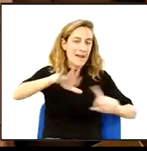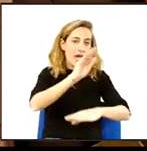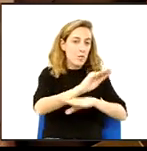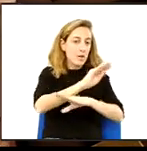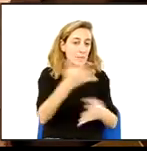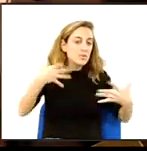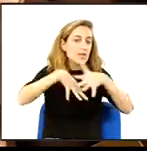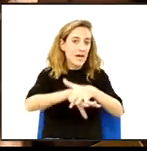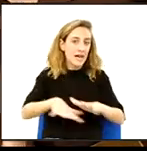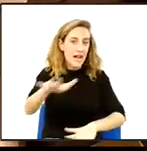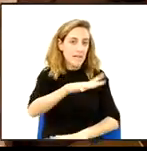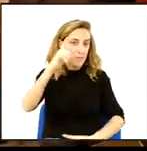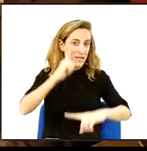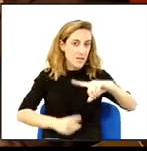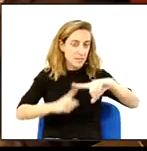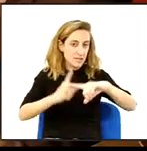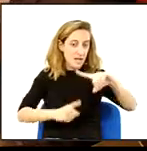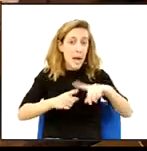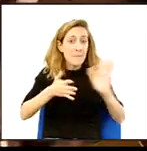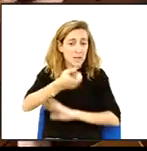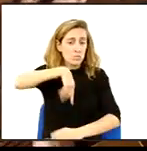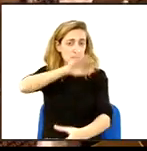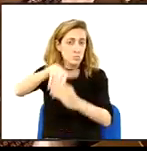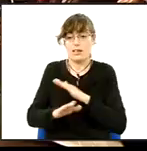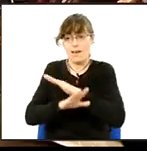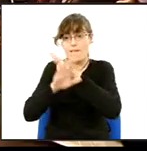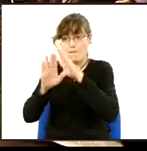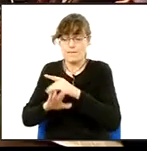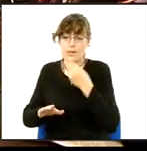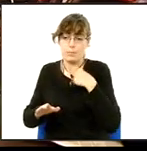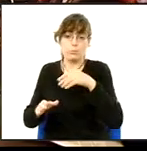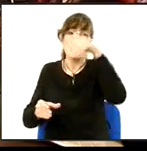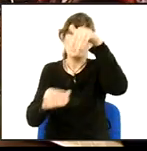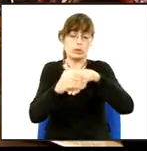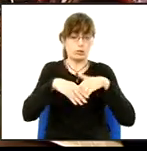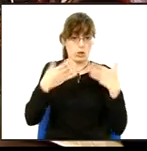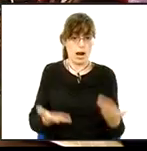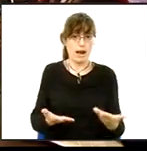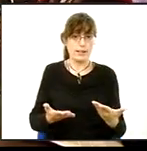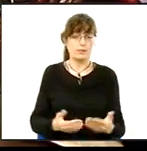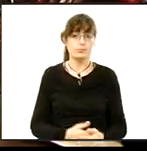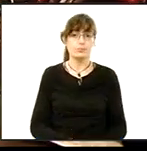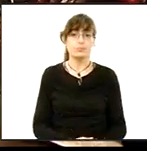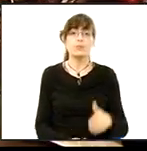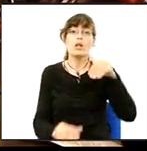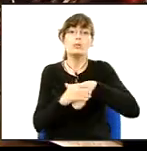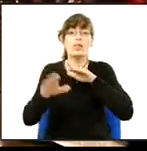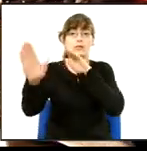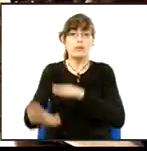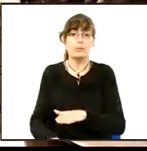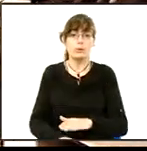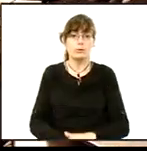'espai del migdia. Per tant, com unitat de conoscament el nostre vot serà favorable. Moltes gràcies. Passem a votació a la moció a Vots a favor?